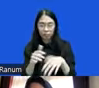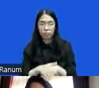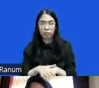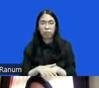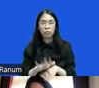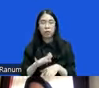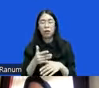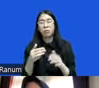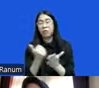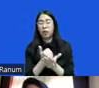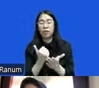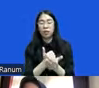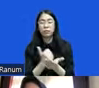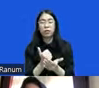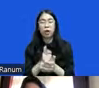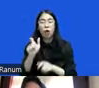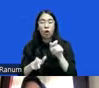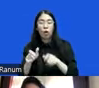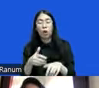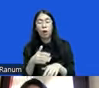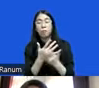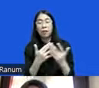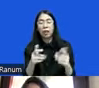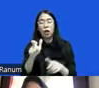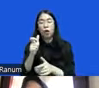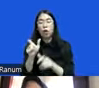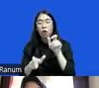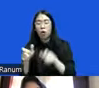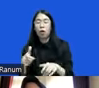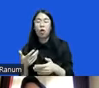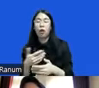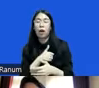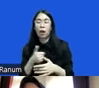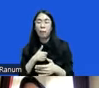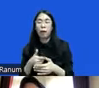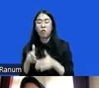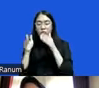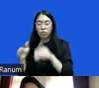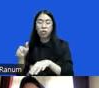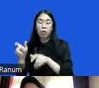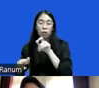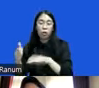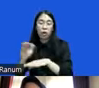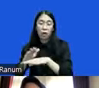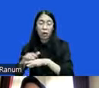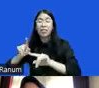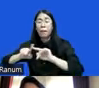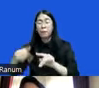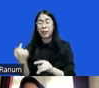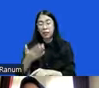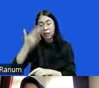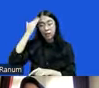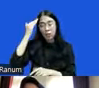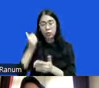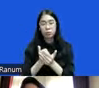fakta bahwa sebetulnya tokoh masyarakat tokoh agama juga penting tokoh adat apalagi tapi kan kita juga tahu sendiri bahwa sebetulnya dalam